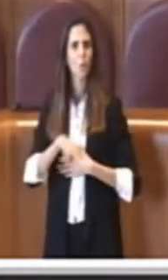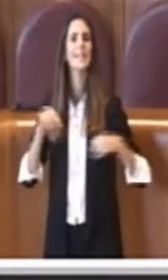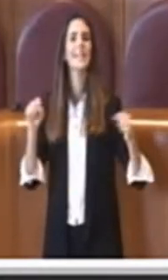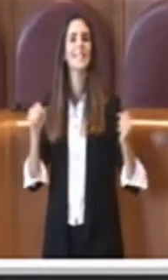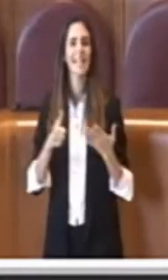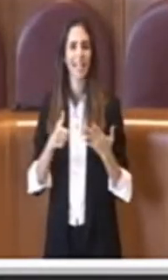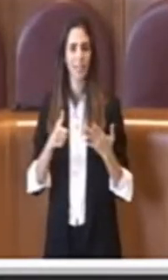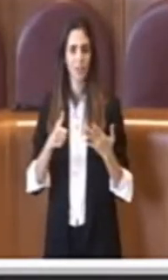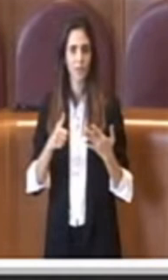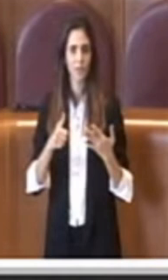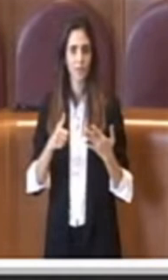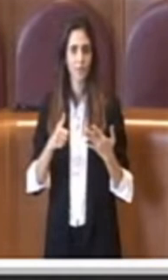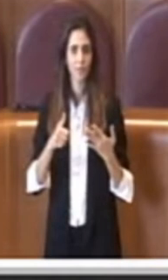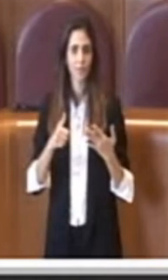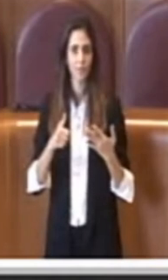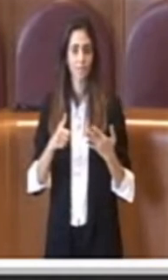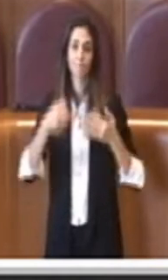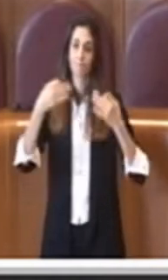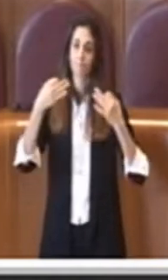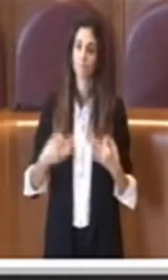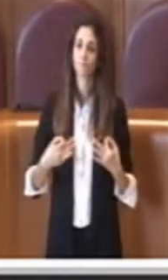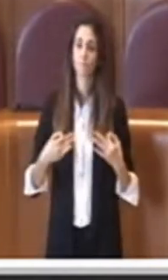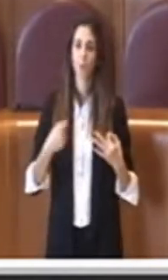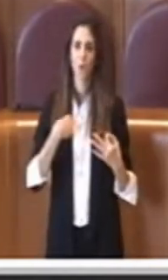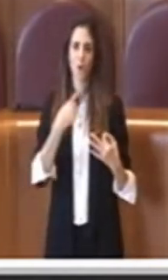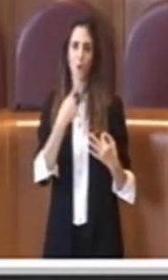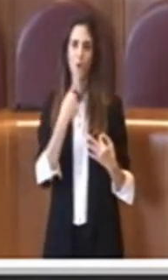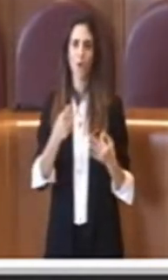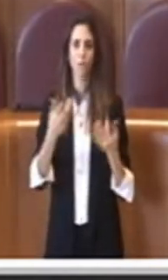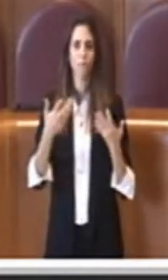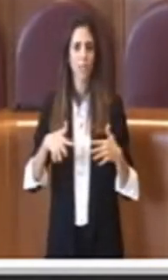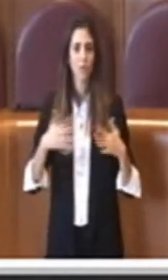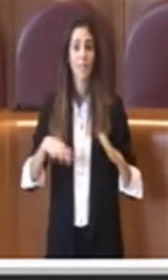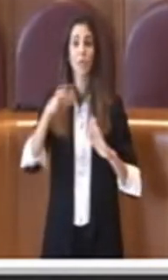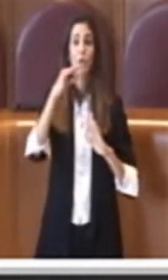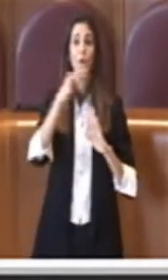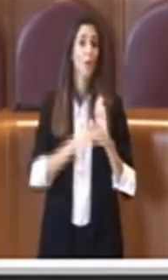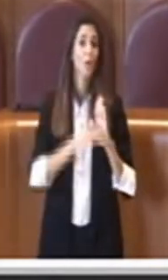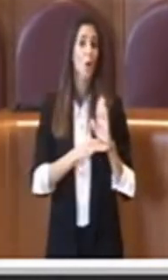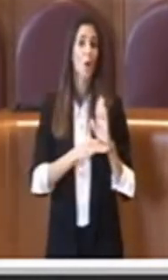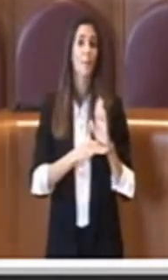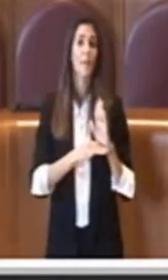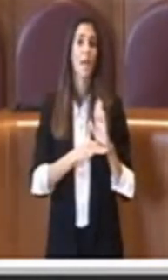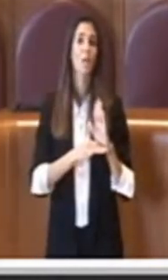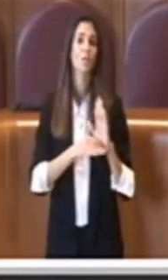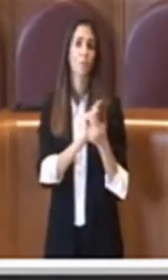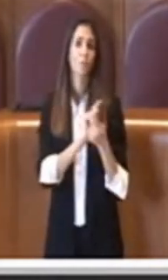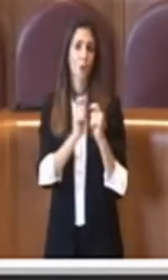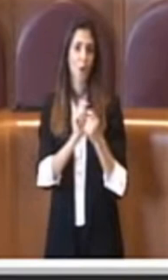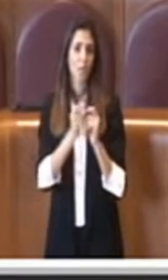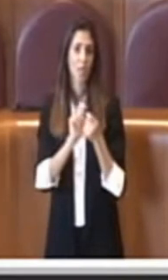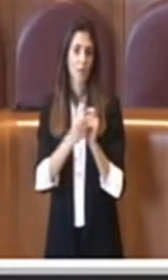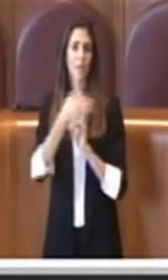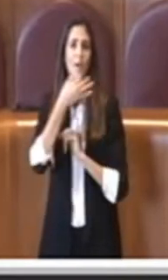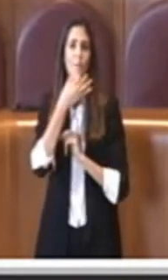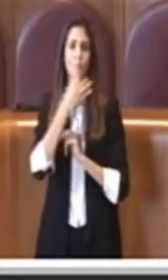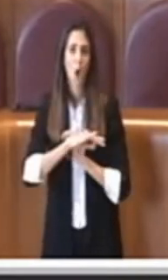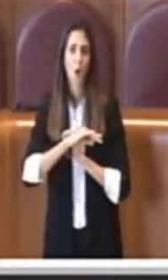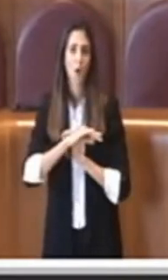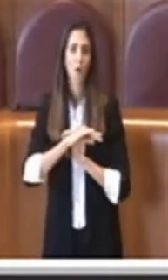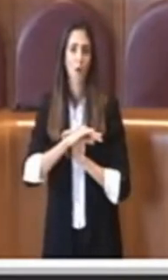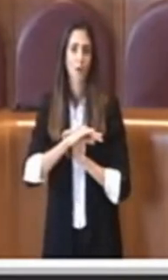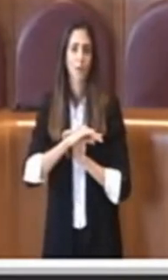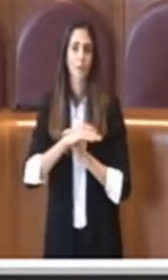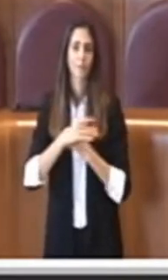come ho già detto, il regolamento è perfettibile, che questo è